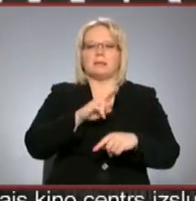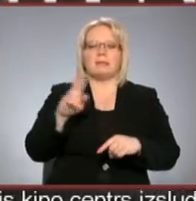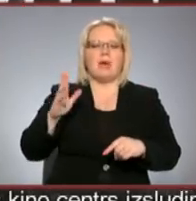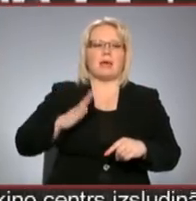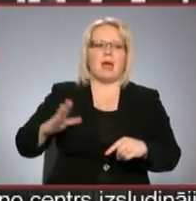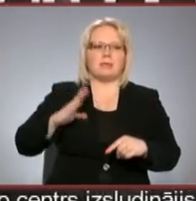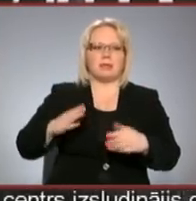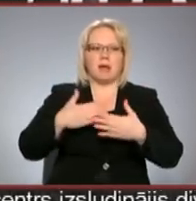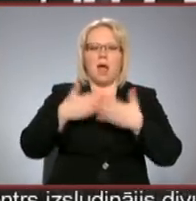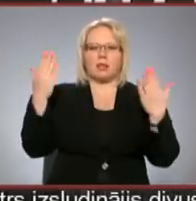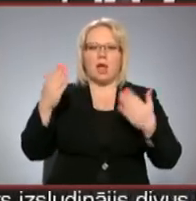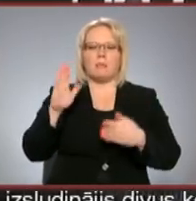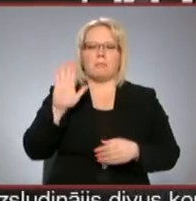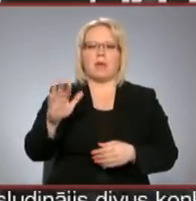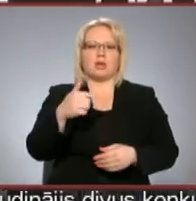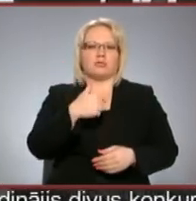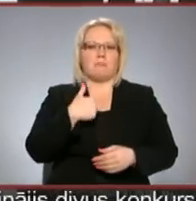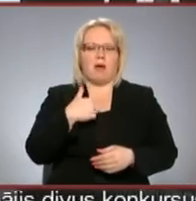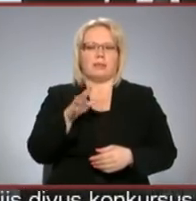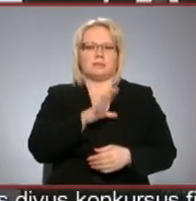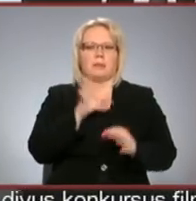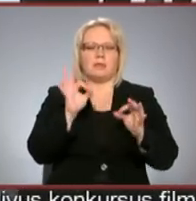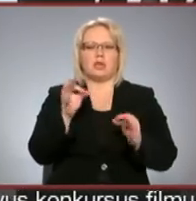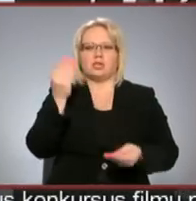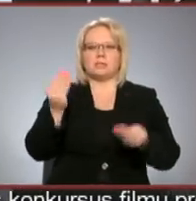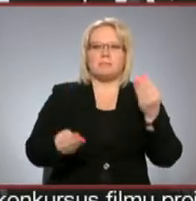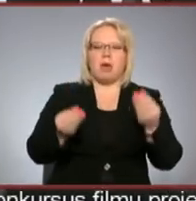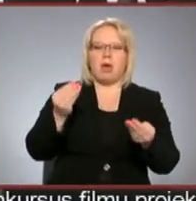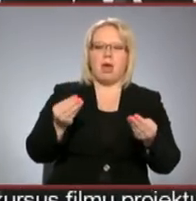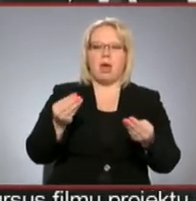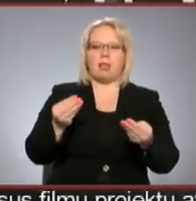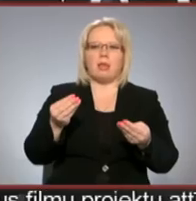atklājums priekš manis laikam bija tieši šis spēles prieks.